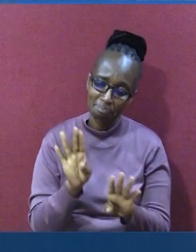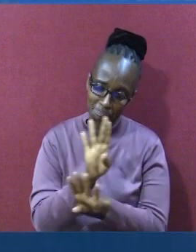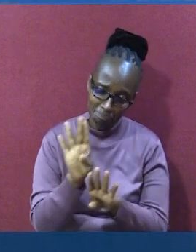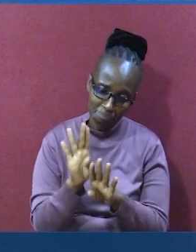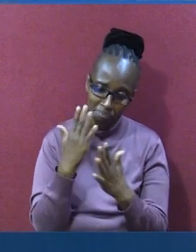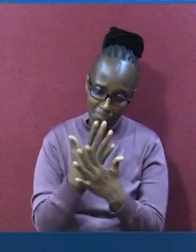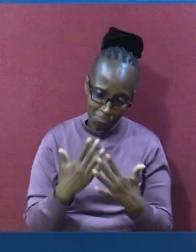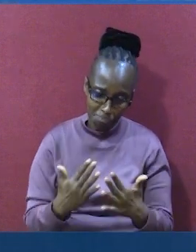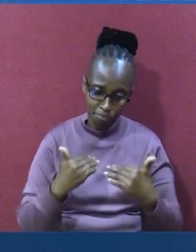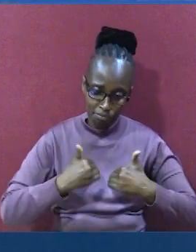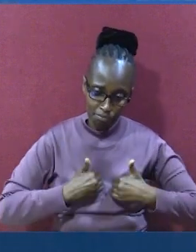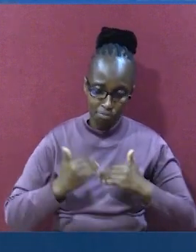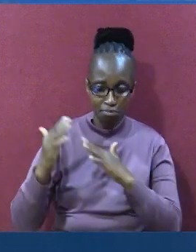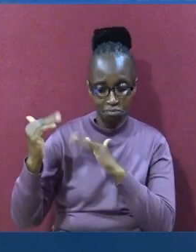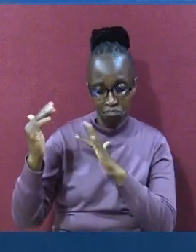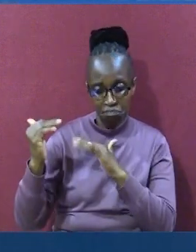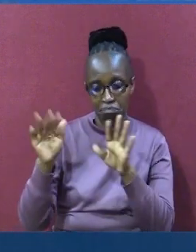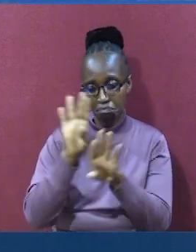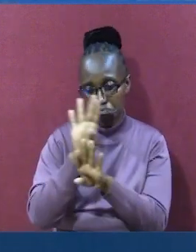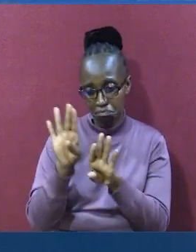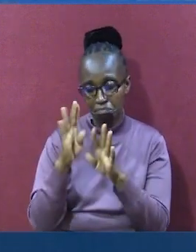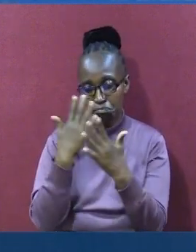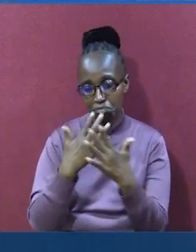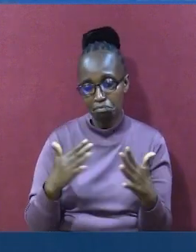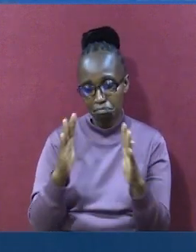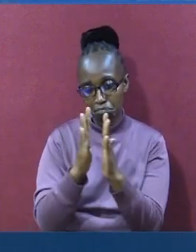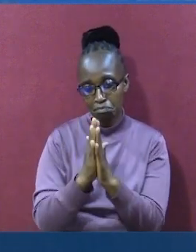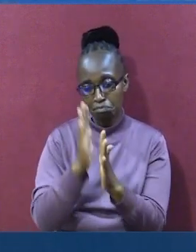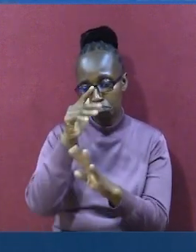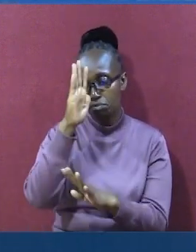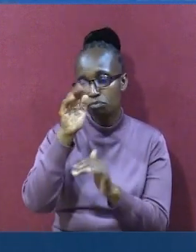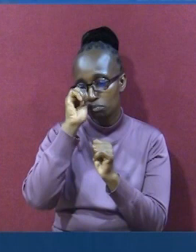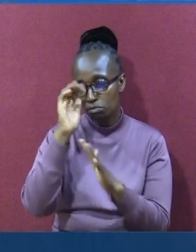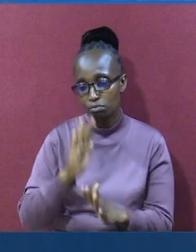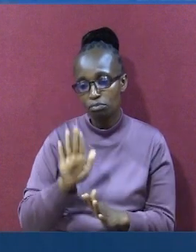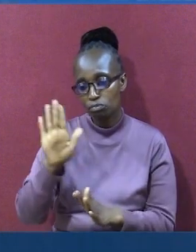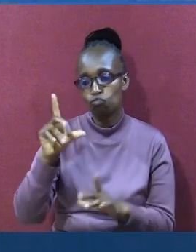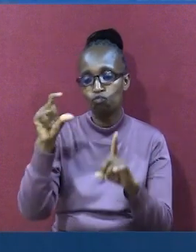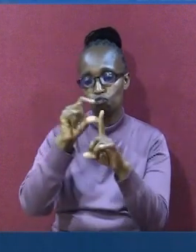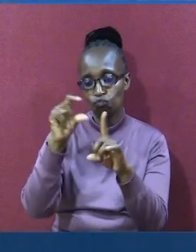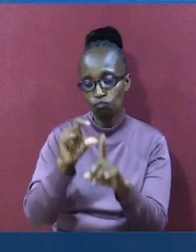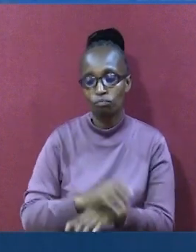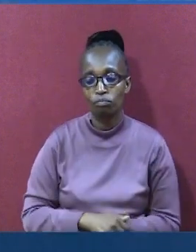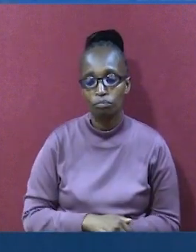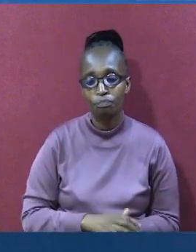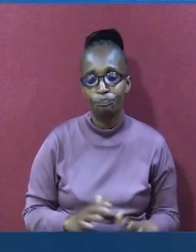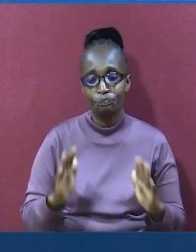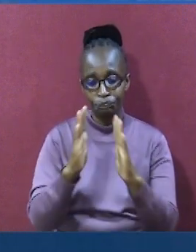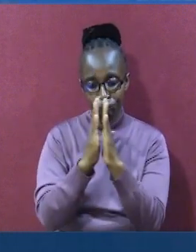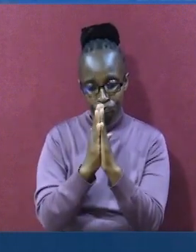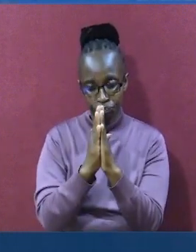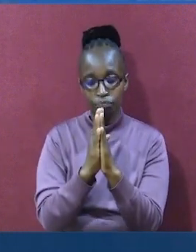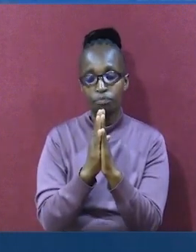Katika mambo yote. Na huwe na tumahini. Dani yake buwana. Buwana kubariki. Na libariki neno lake takatifu.